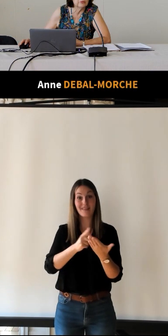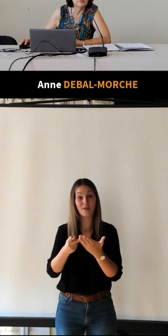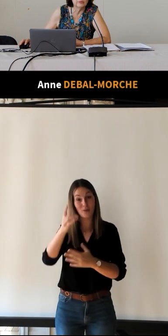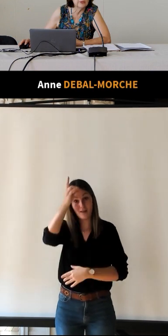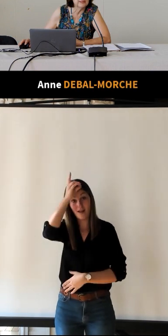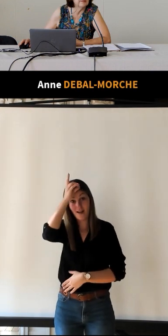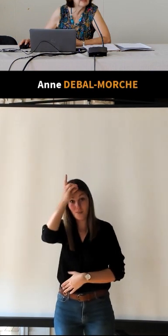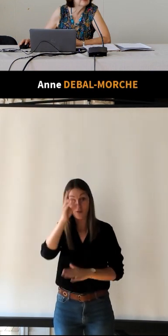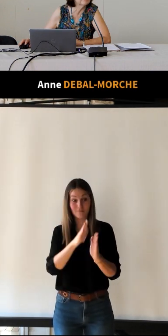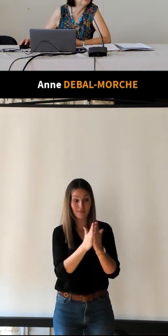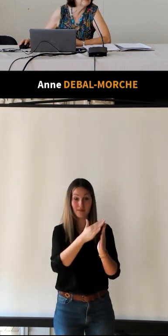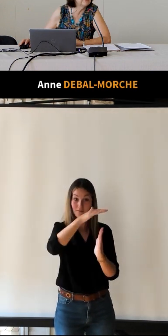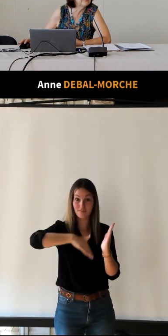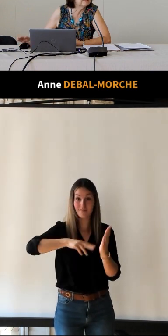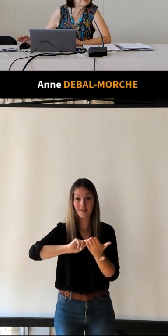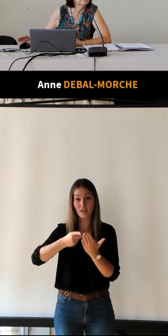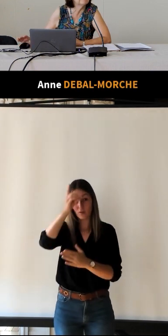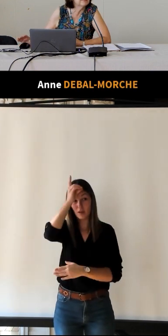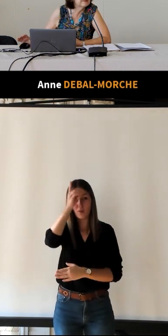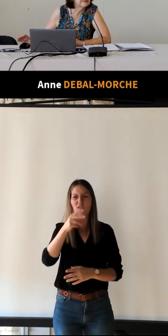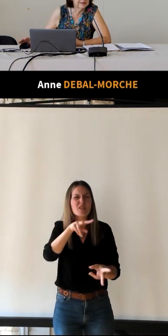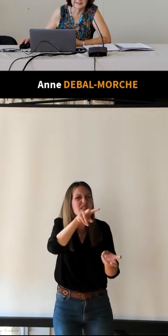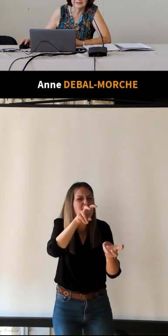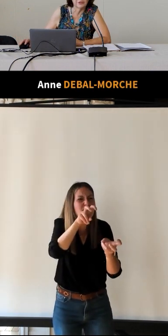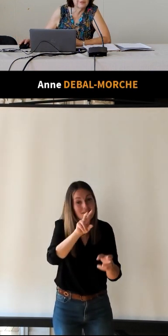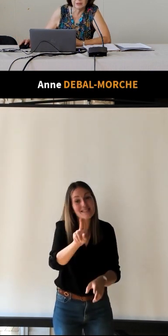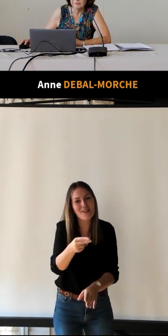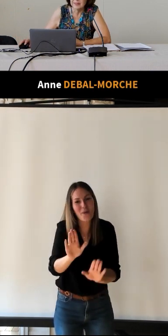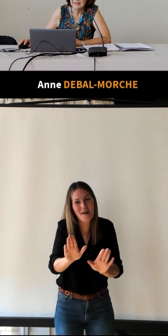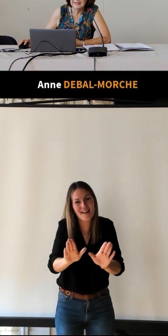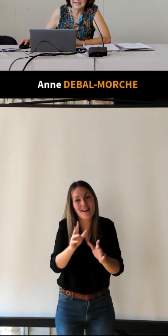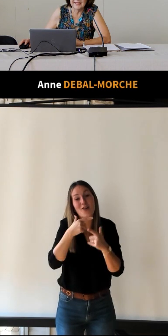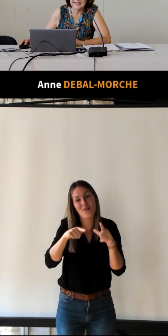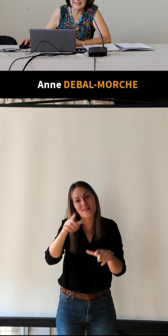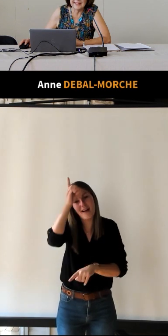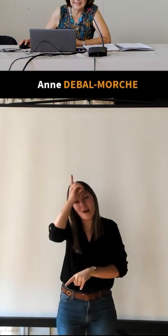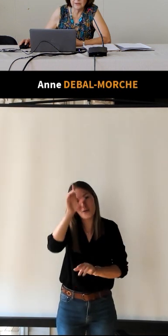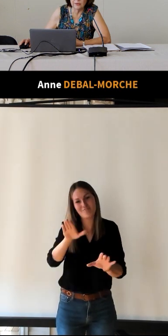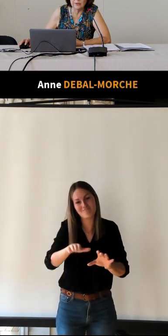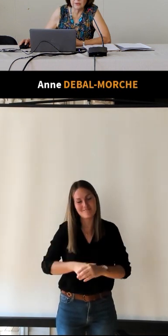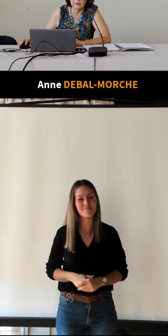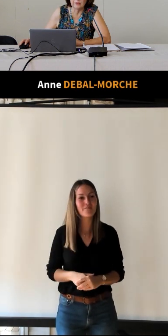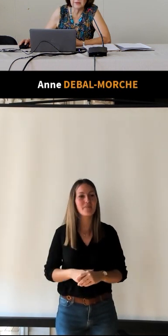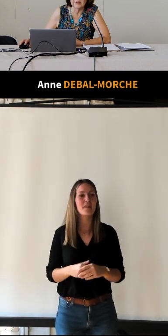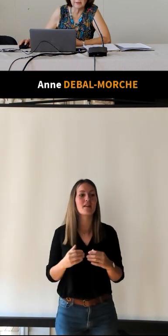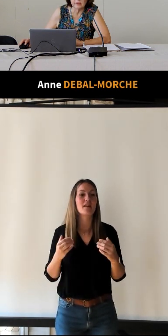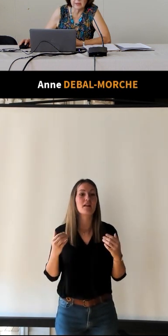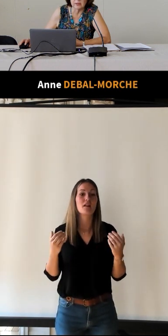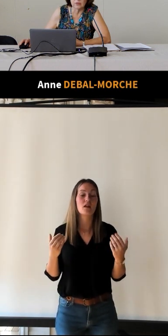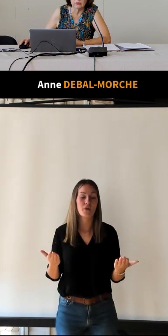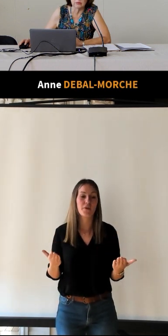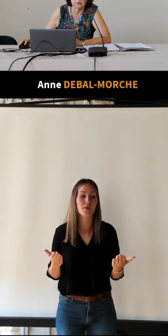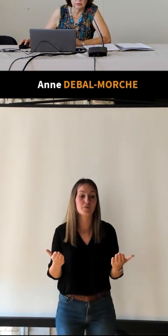du guide. Si vous avez du mal à lire, c'est normal, c'est en allemand et donc, vous avez une